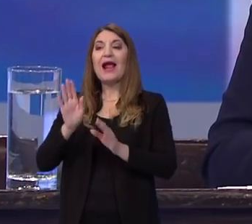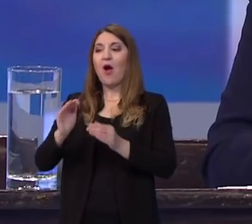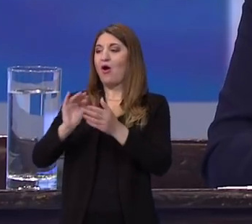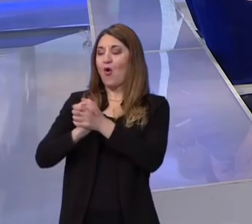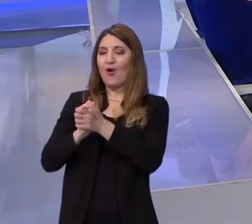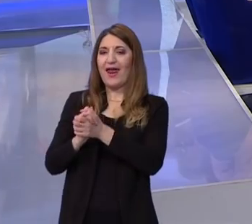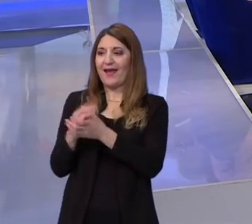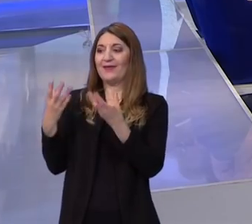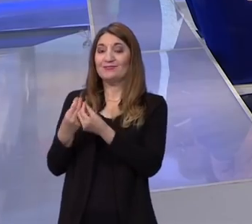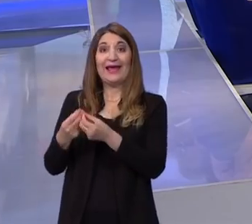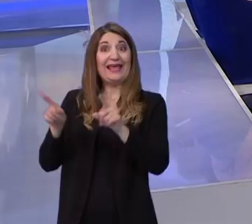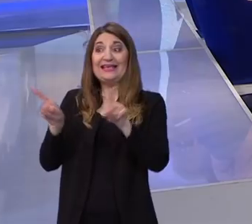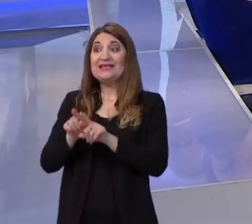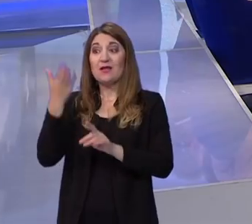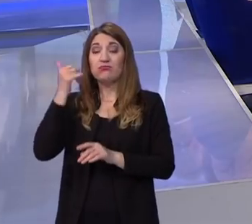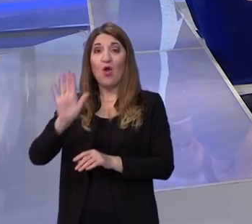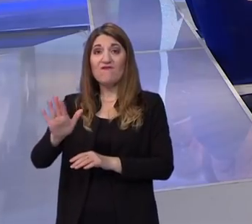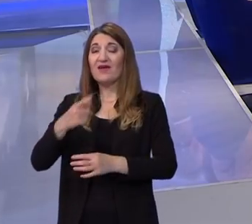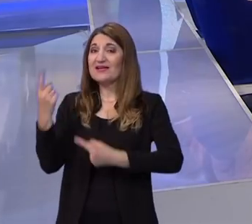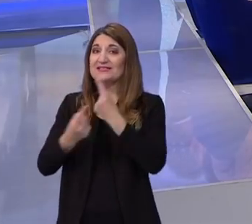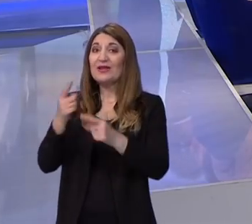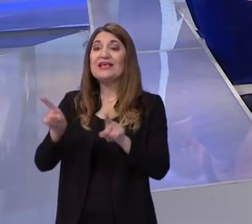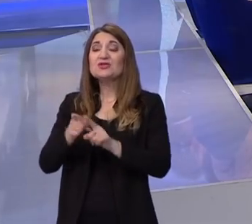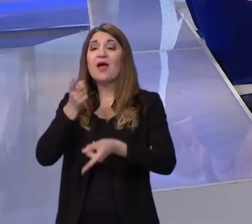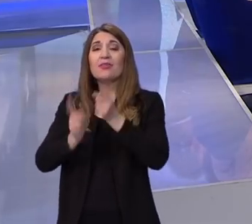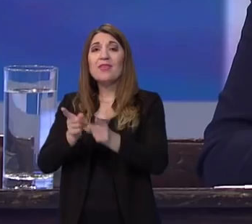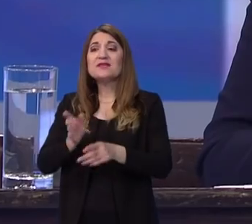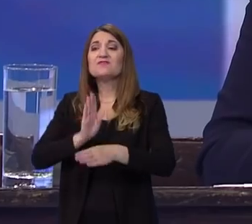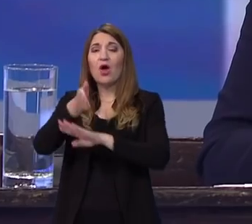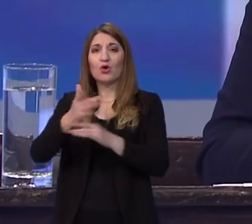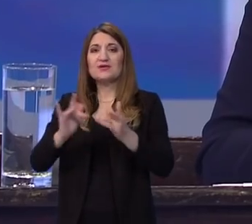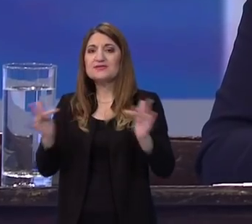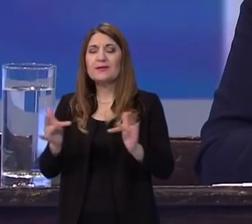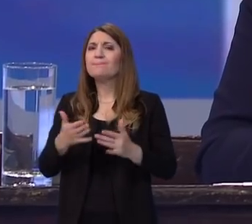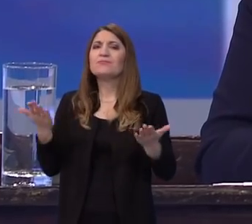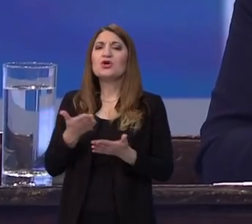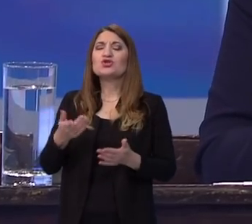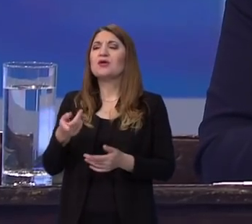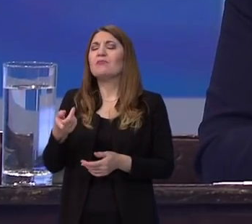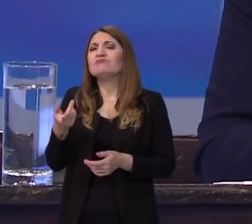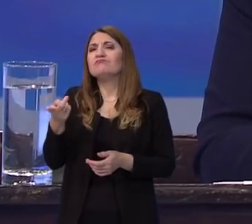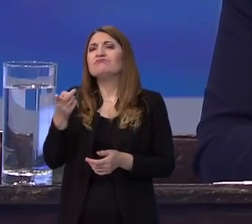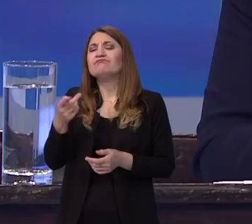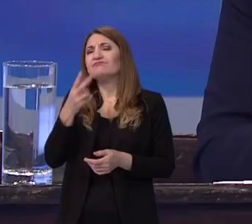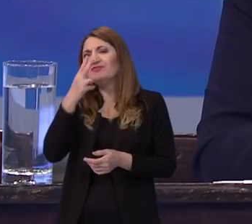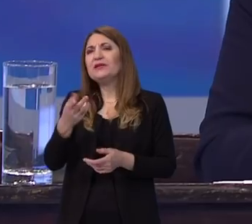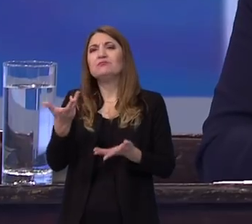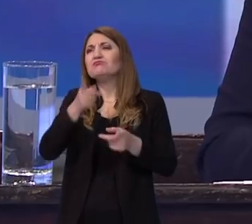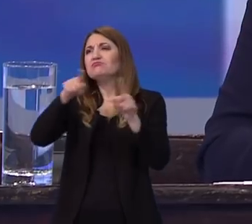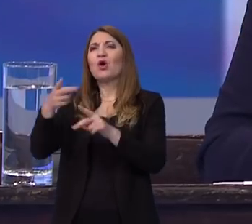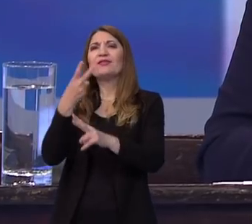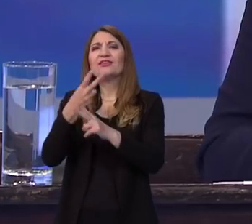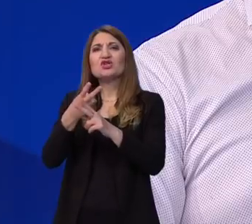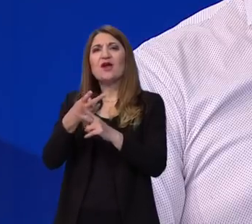kolegama koji su također bili u iste situaciji, koji su također imali nastavu na daljinu. Koji vam se recimo pristup u kojoj državi možda